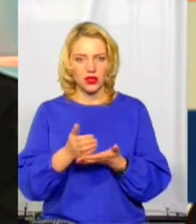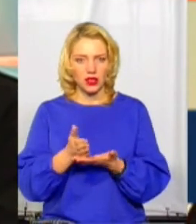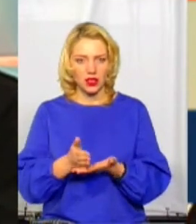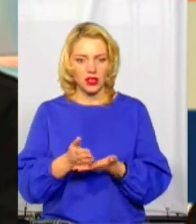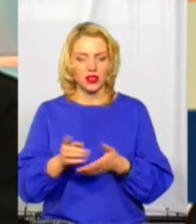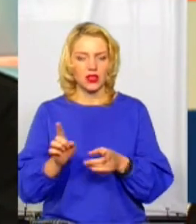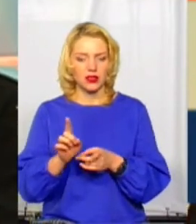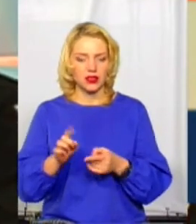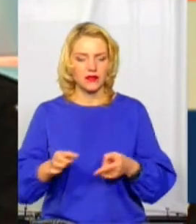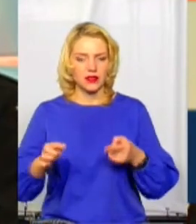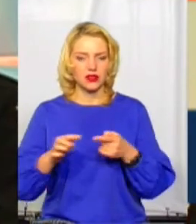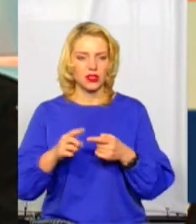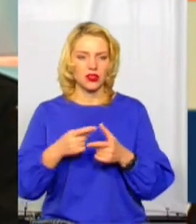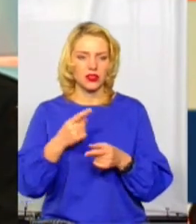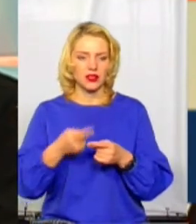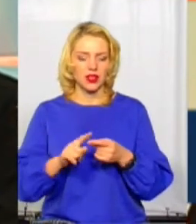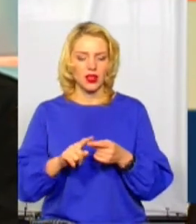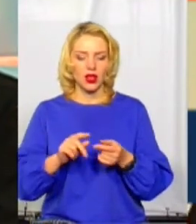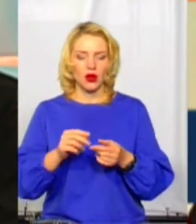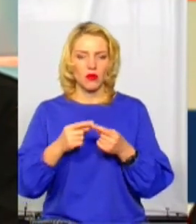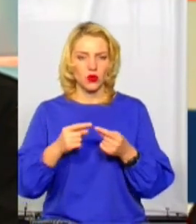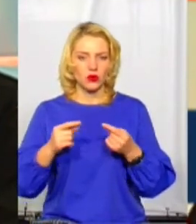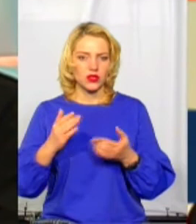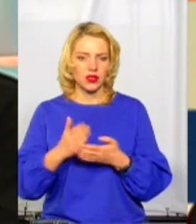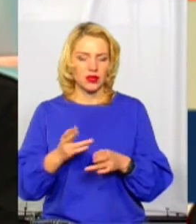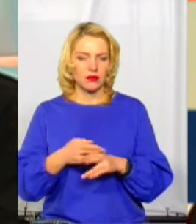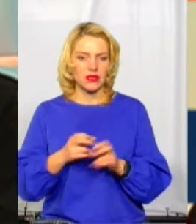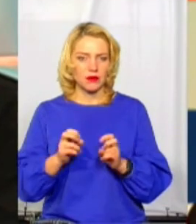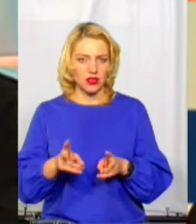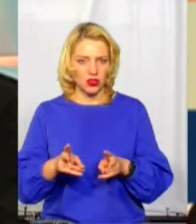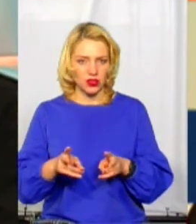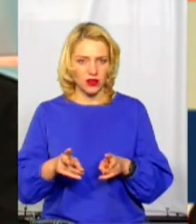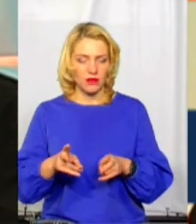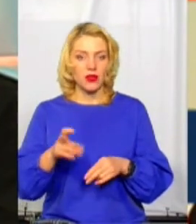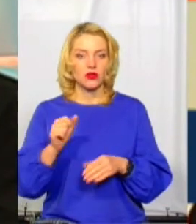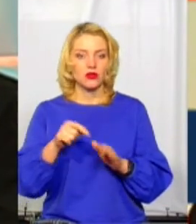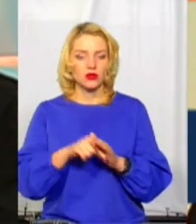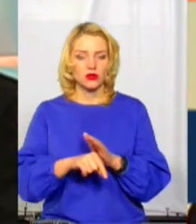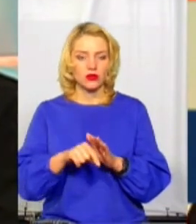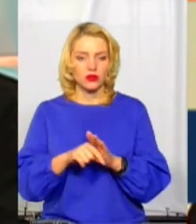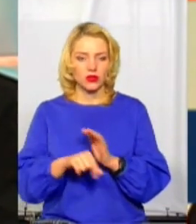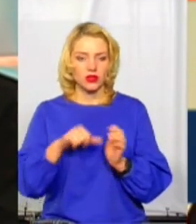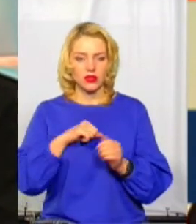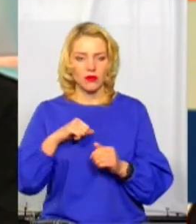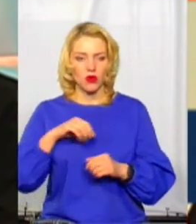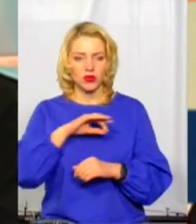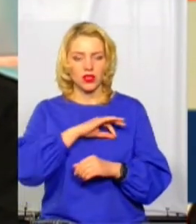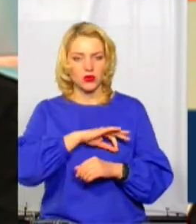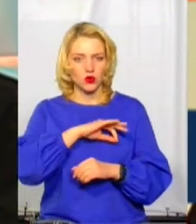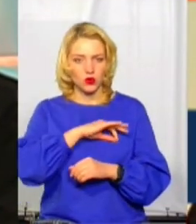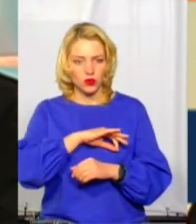чи ця продукція є безпечна і встановлює до неї вимоги. Що стосується самого застосування